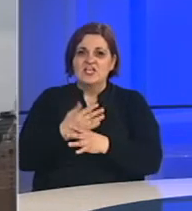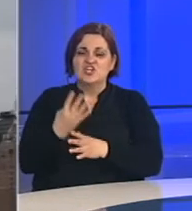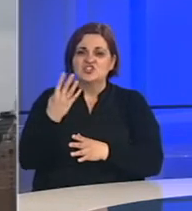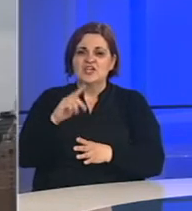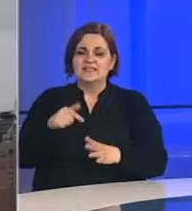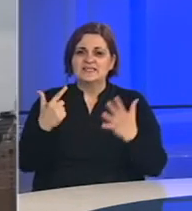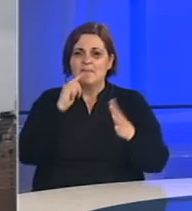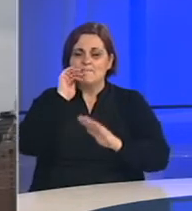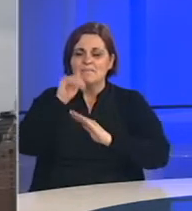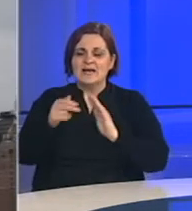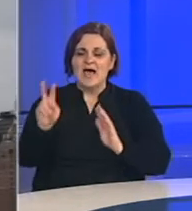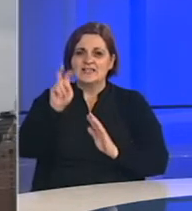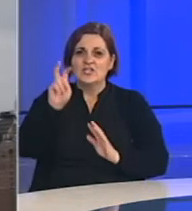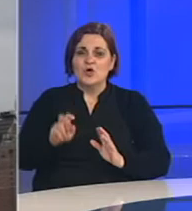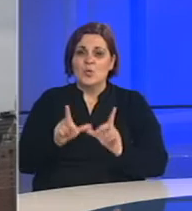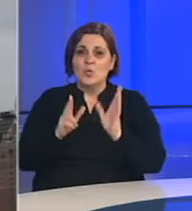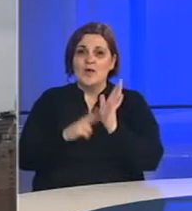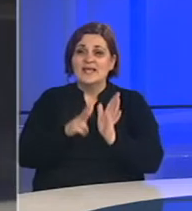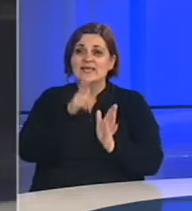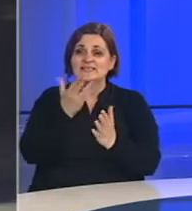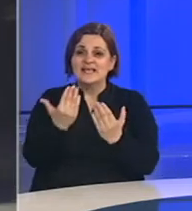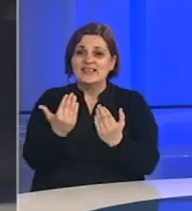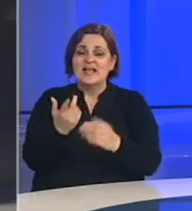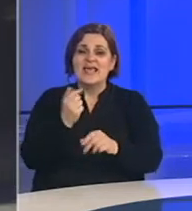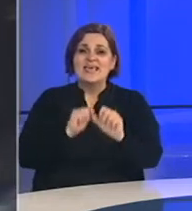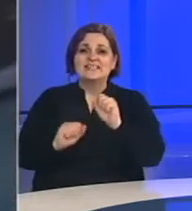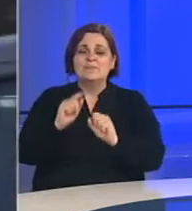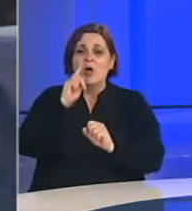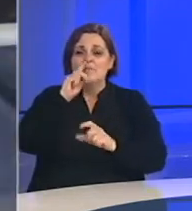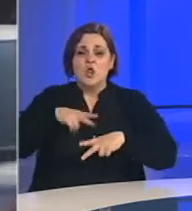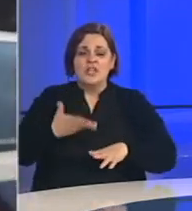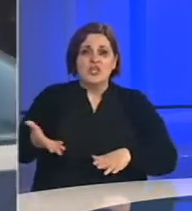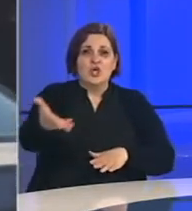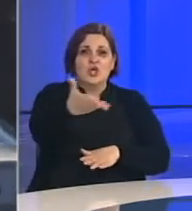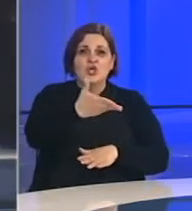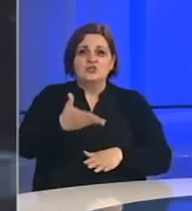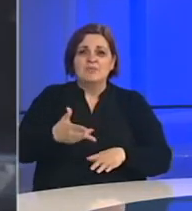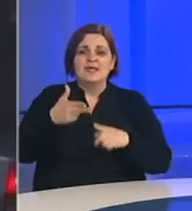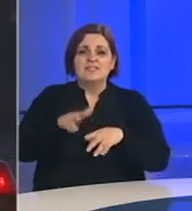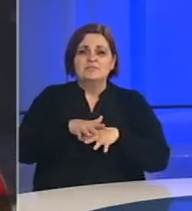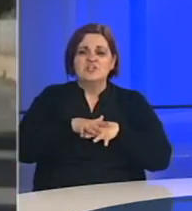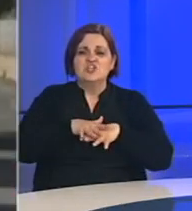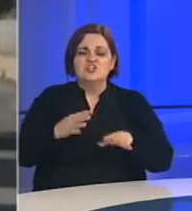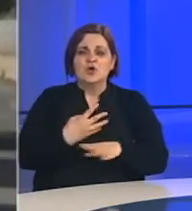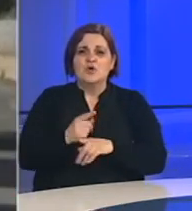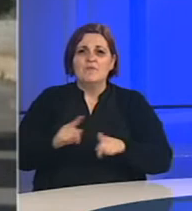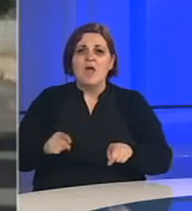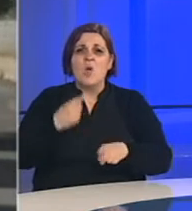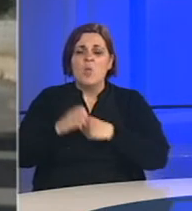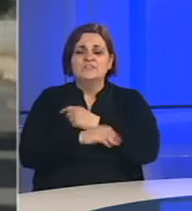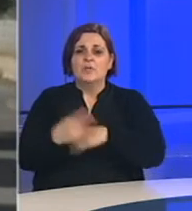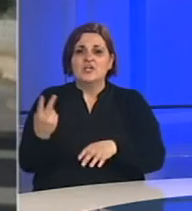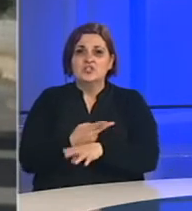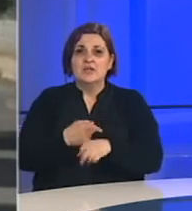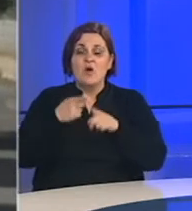,7 milijardi dolara Ujedinjene nacije su zatražile da bi se zaštitili milioni života i suzbilo širenje koronavirusa u nerazvijenim državama.